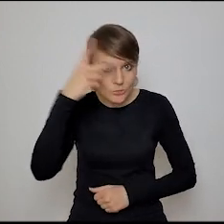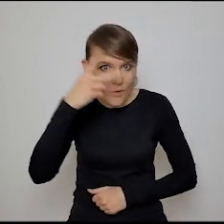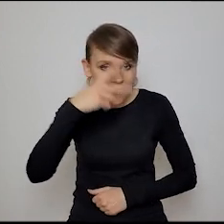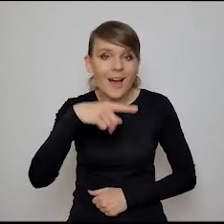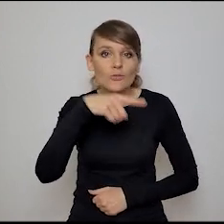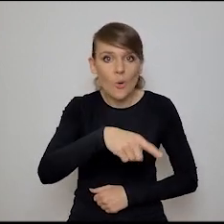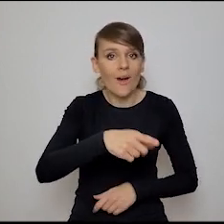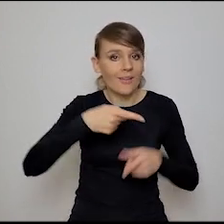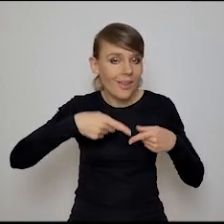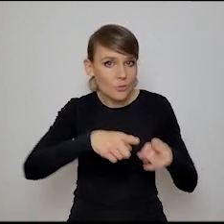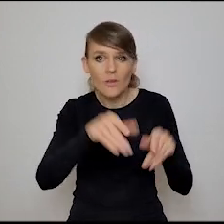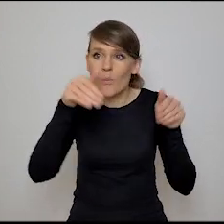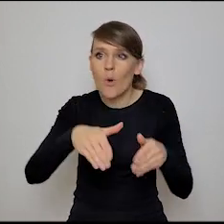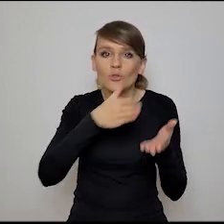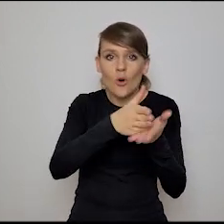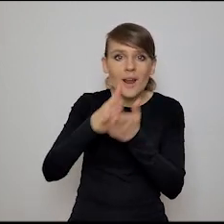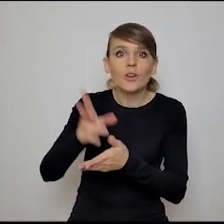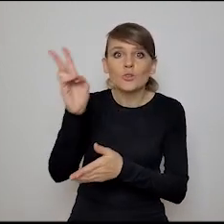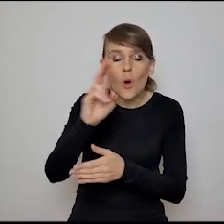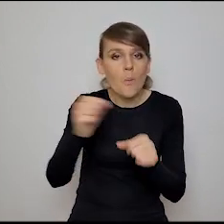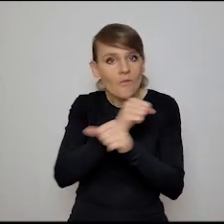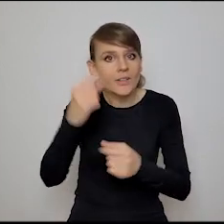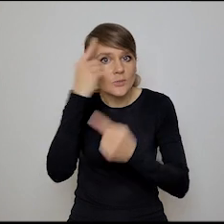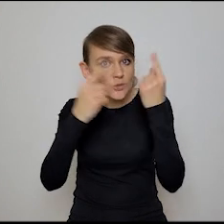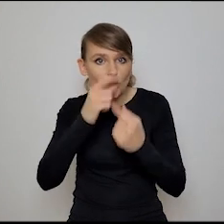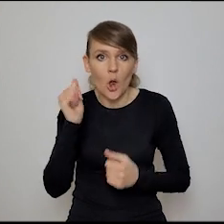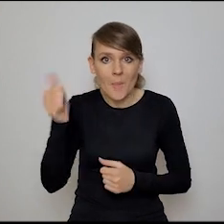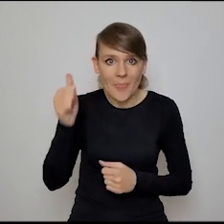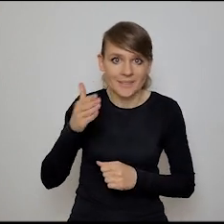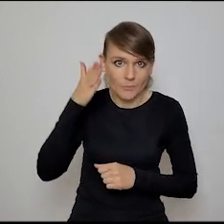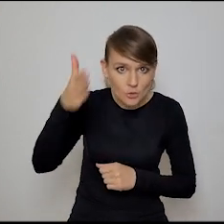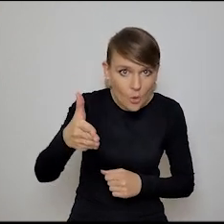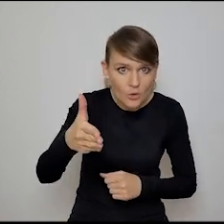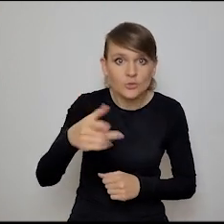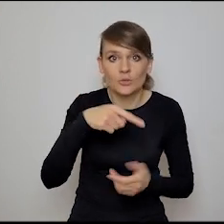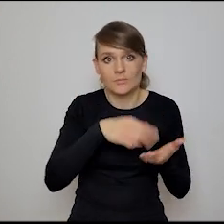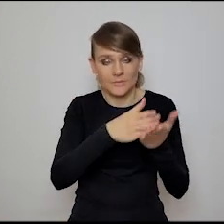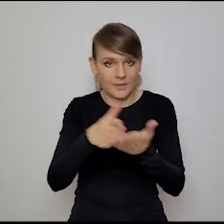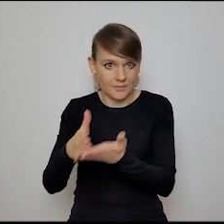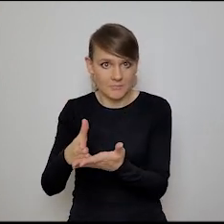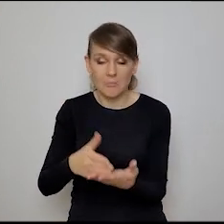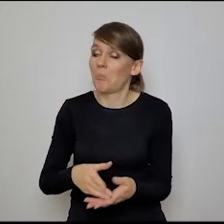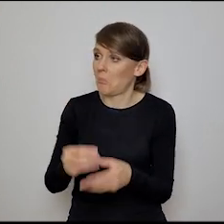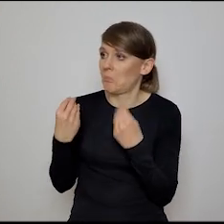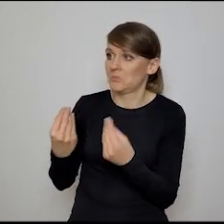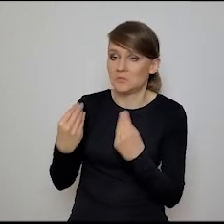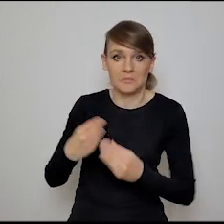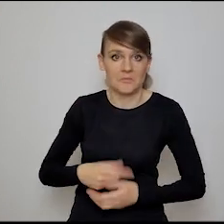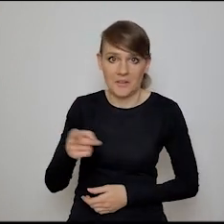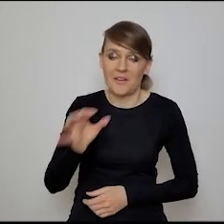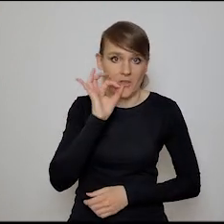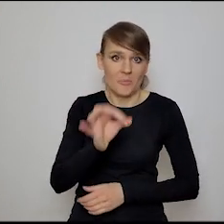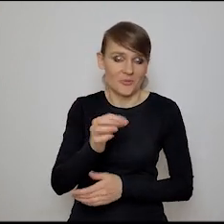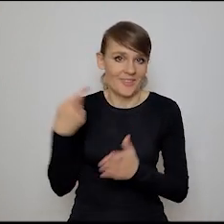kierunek, który by doradzał wszystkim, którzy poważnie myślą o kompetencjach przyszłości. No, to świetnie. Tu się